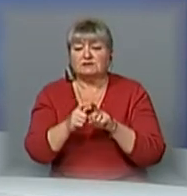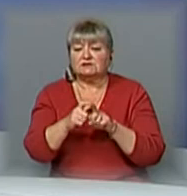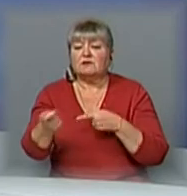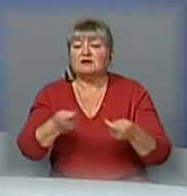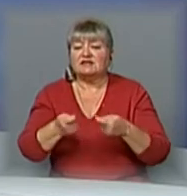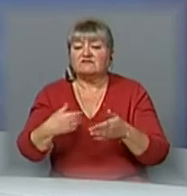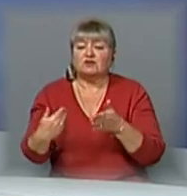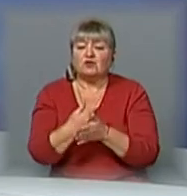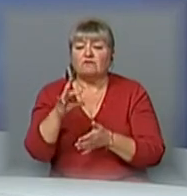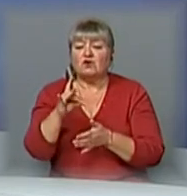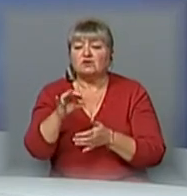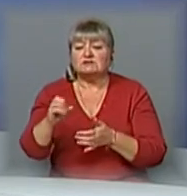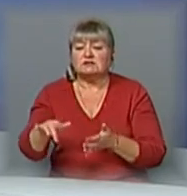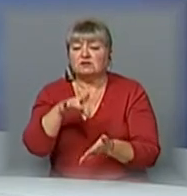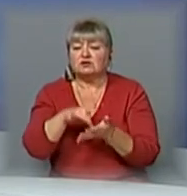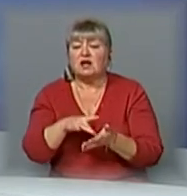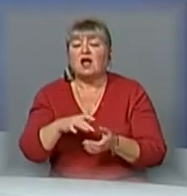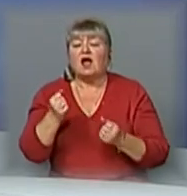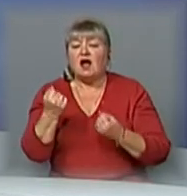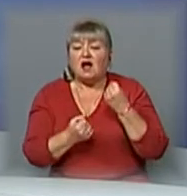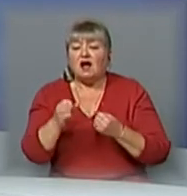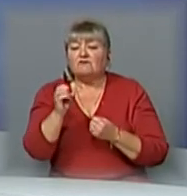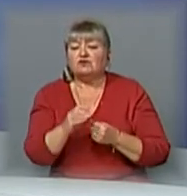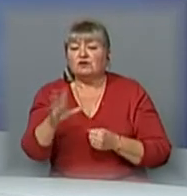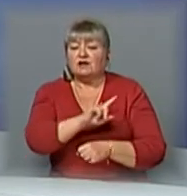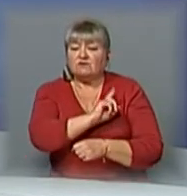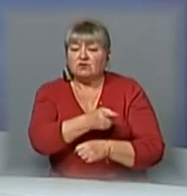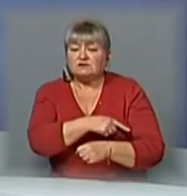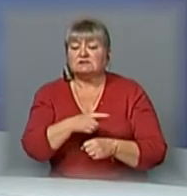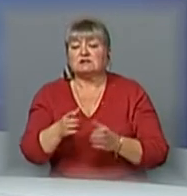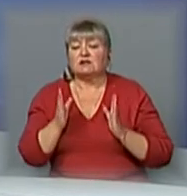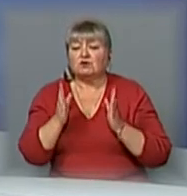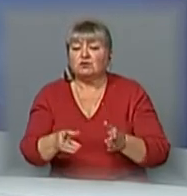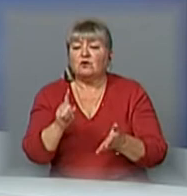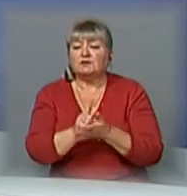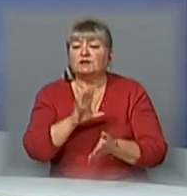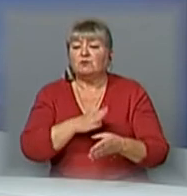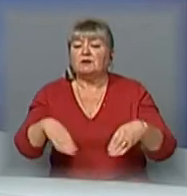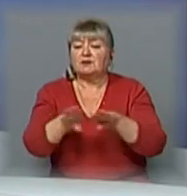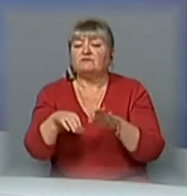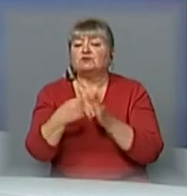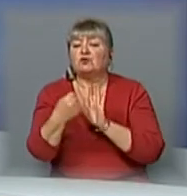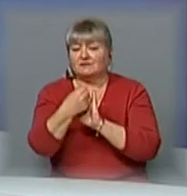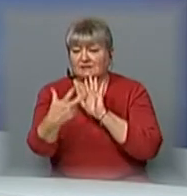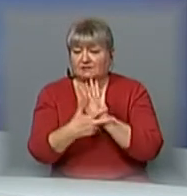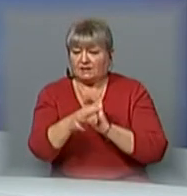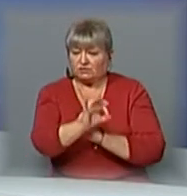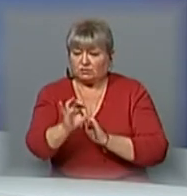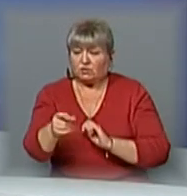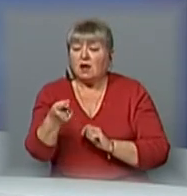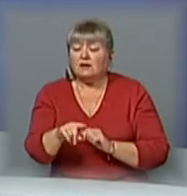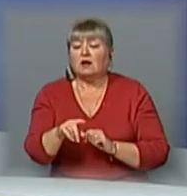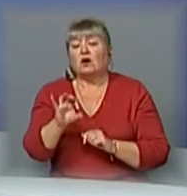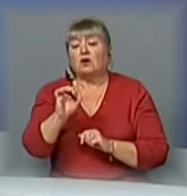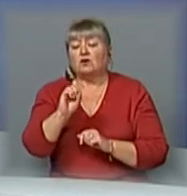Новороздільського осередку «Авто Євросила» Романа Ольшинецького, дорогу мали перекривати до 18.00. Та о 14